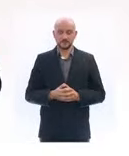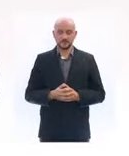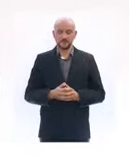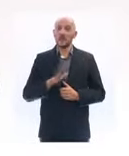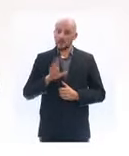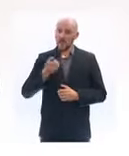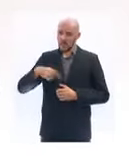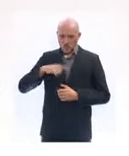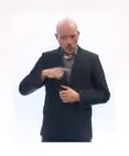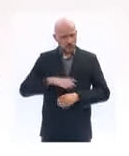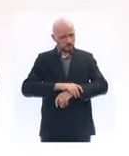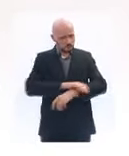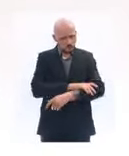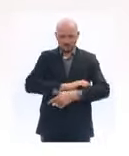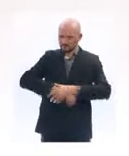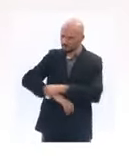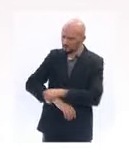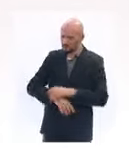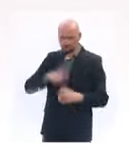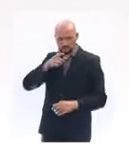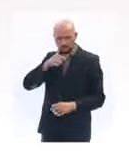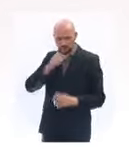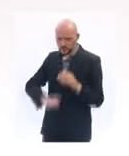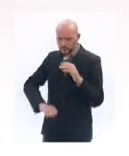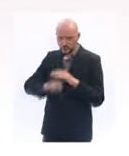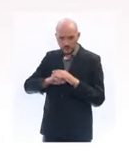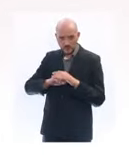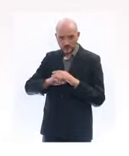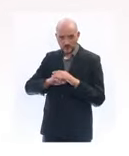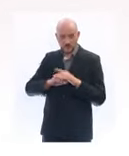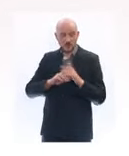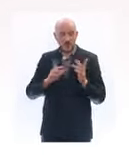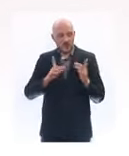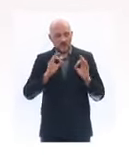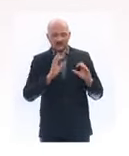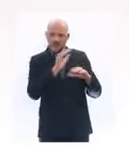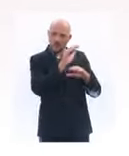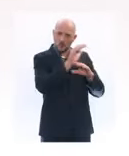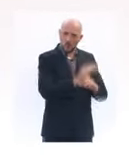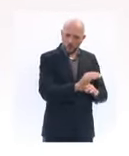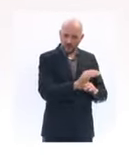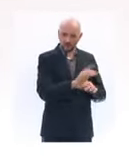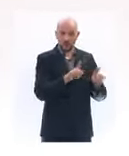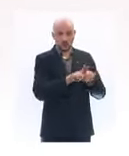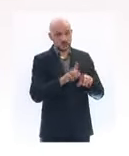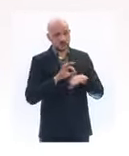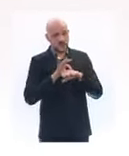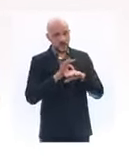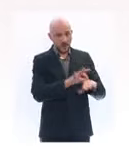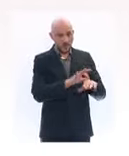sans mégoter, à la fois pour les protéger et pour les accompagner dans cette épreuve.